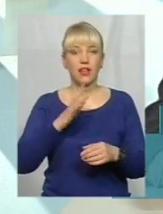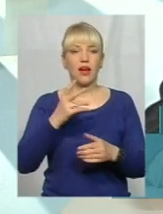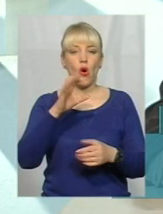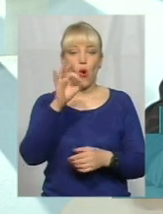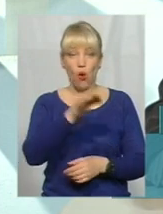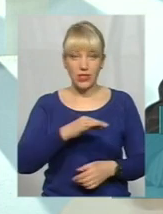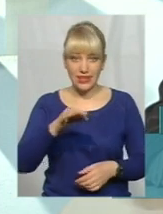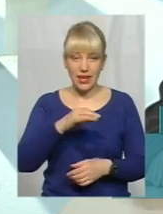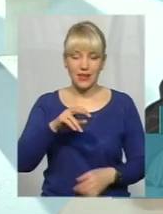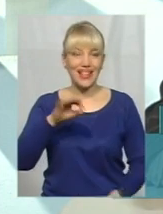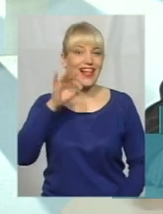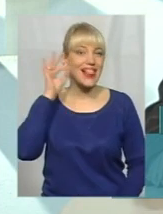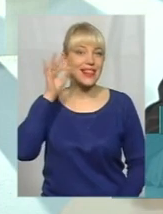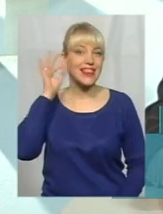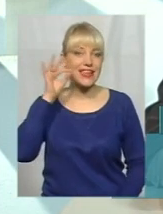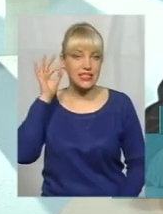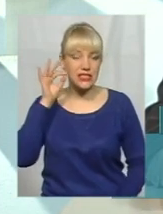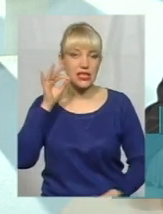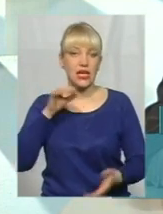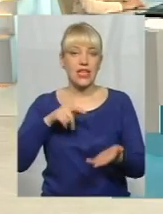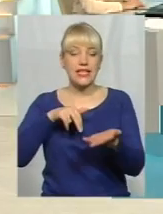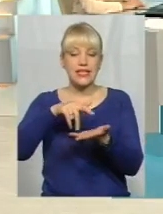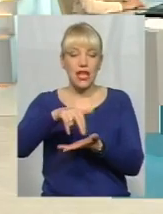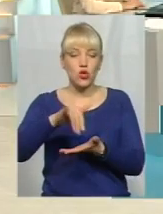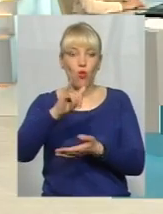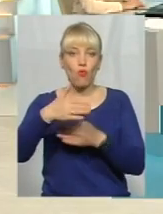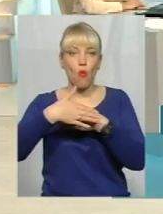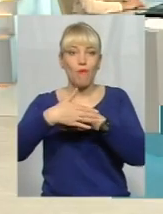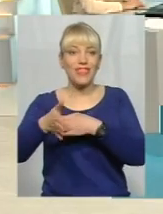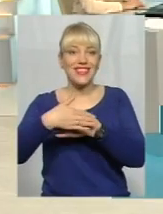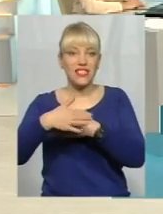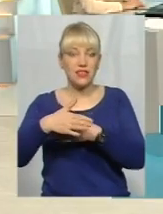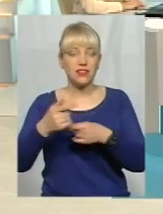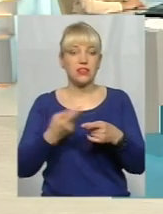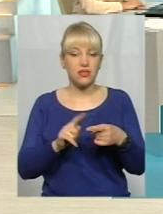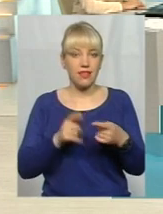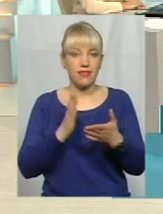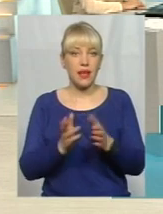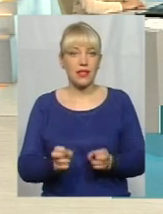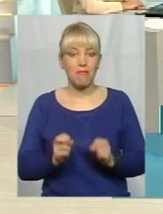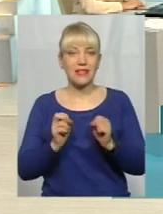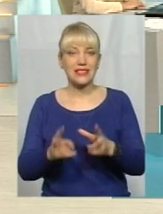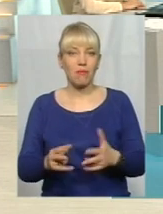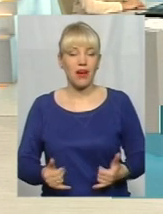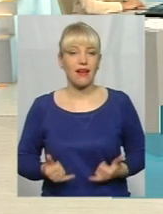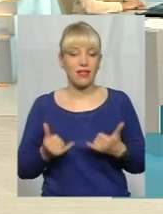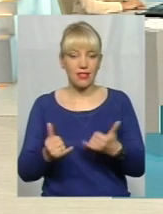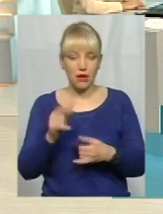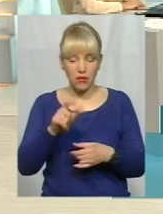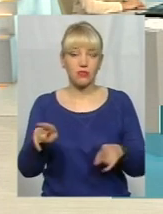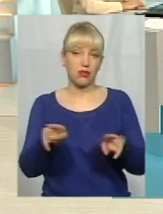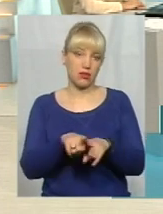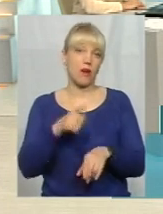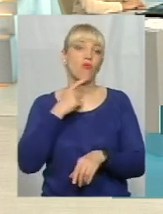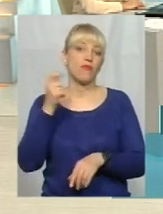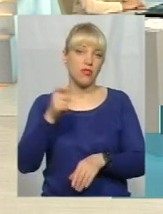зайшов під'їзд і так само це є певна небезпека для мешканців. Так само в неділю приїхали,